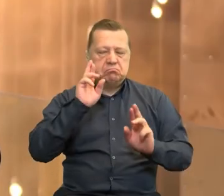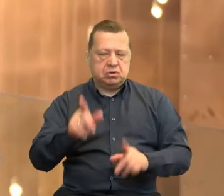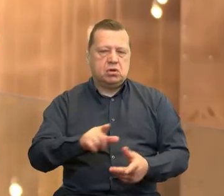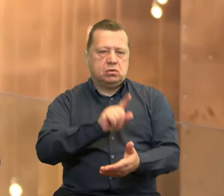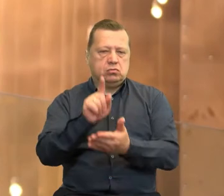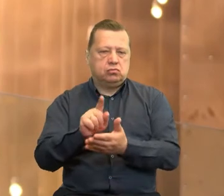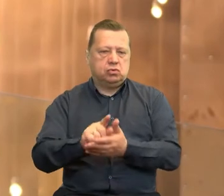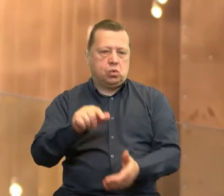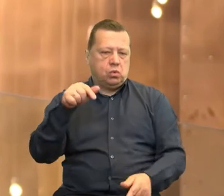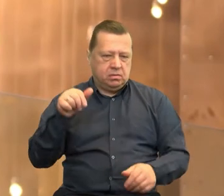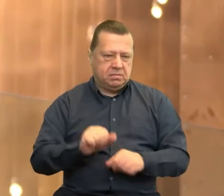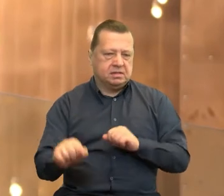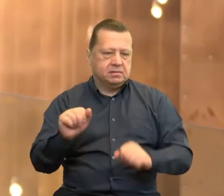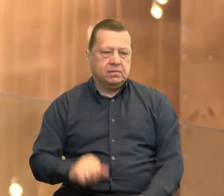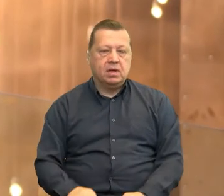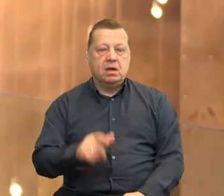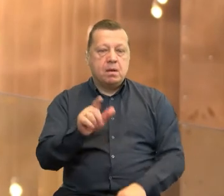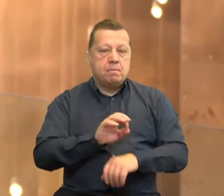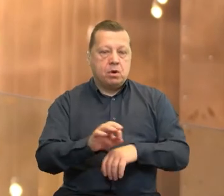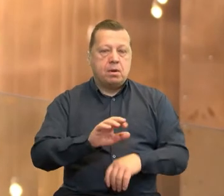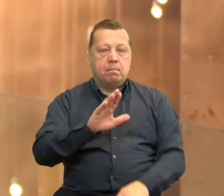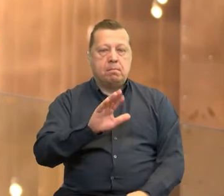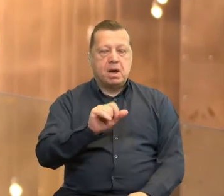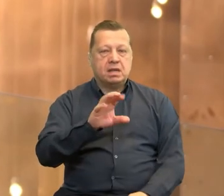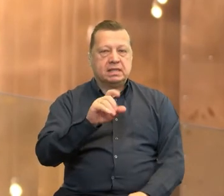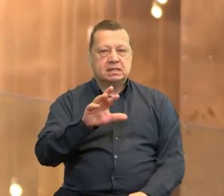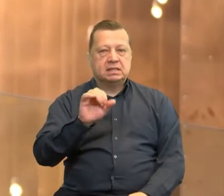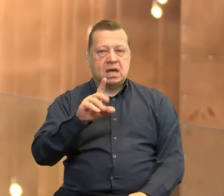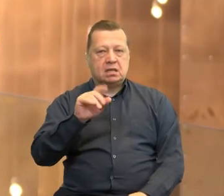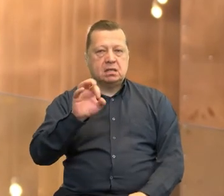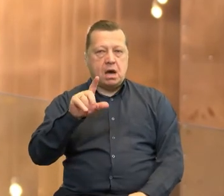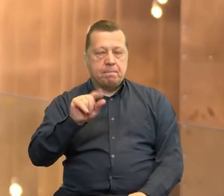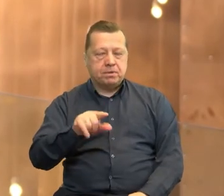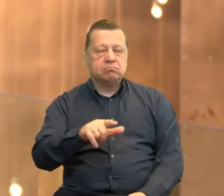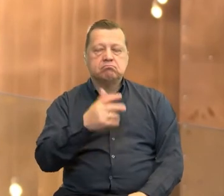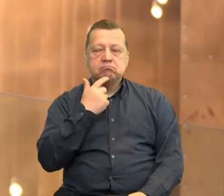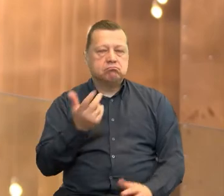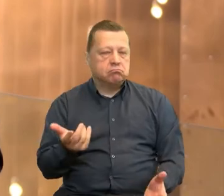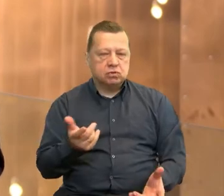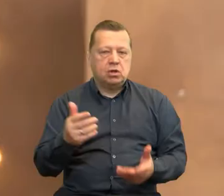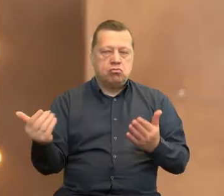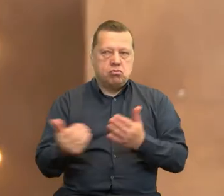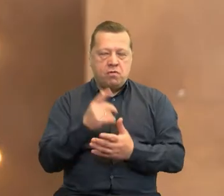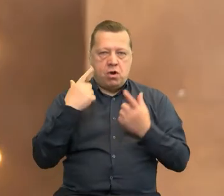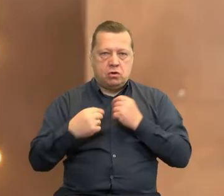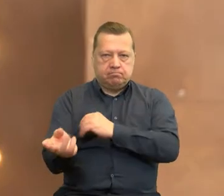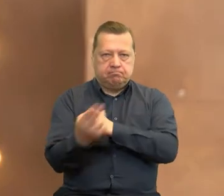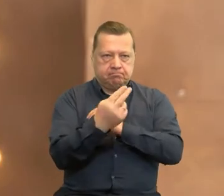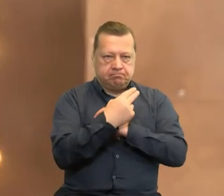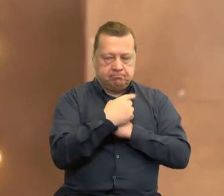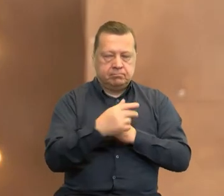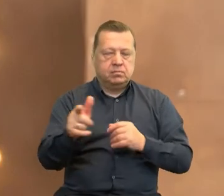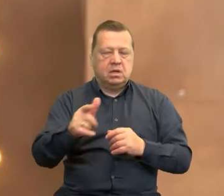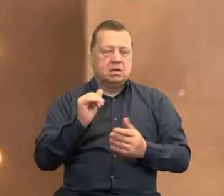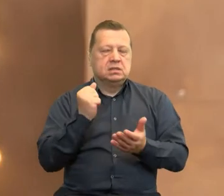Jednym z kluczowych elementów projektu Baltic Startups było zachęcenie nowych osób do wyjścia w sektor kosmiczny i budowanie